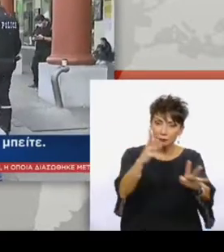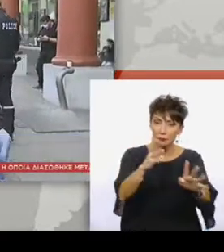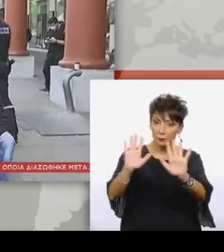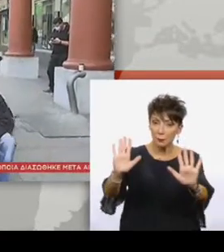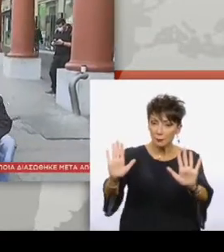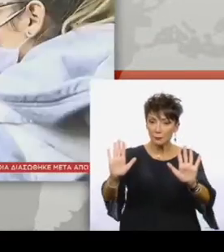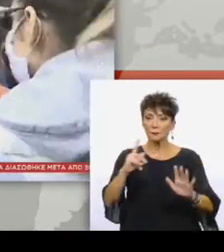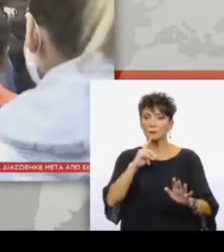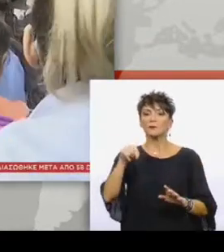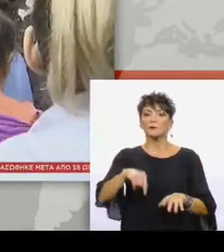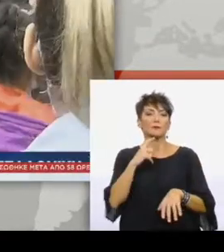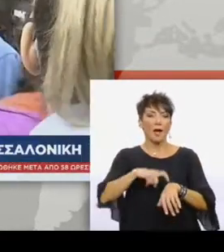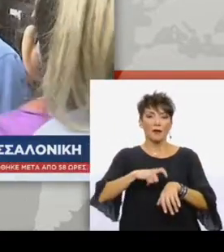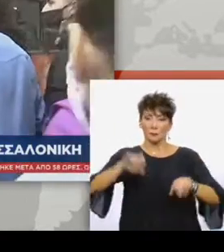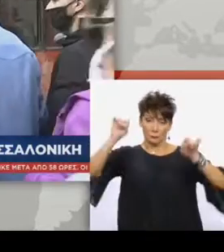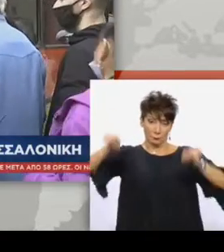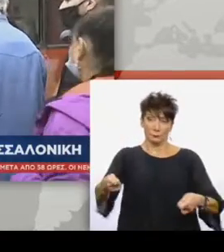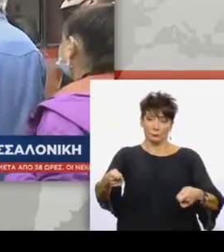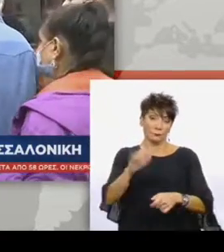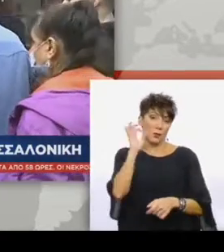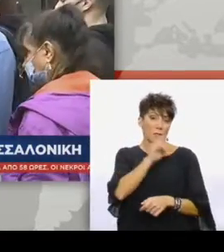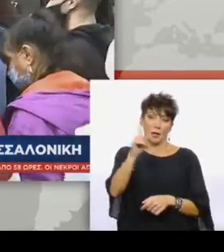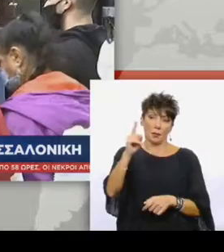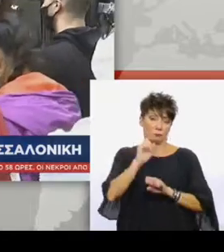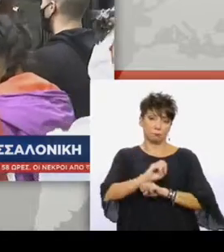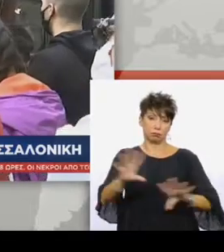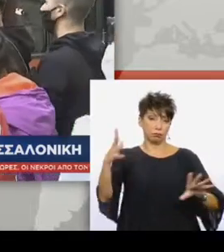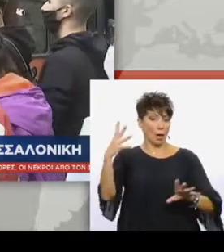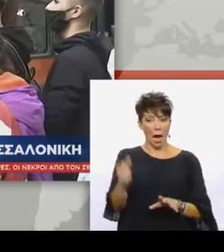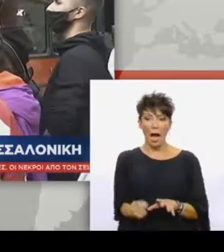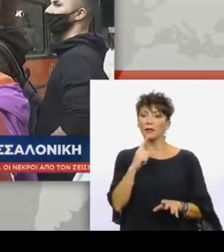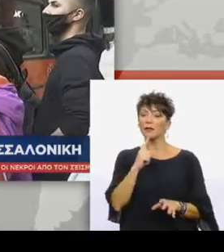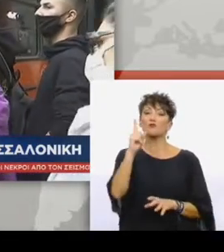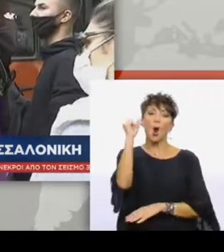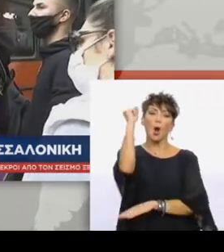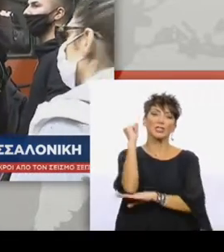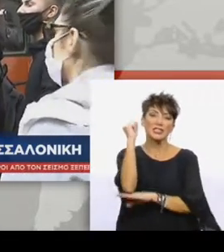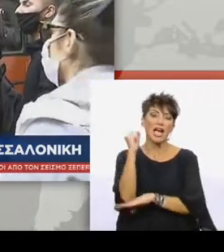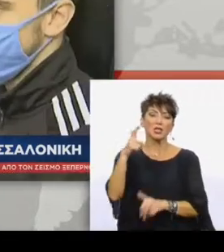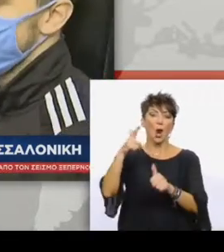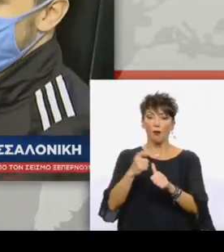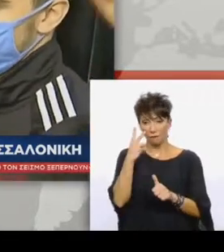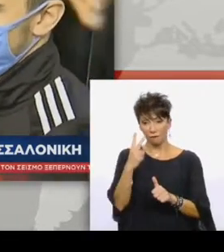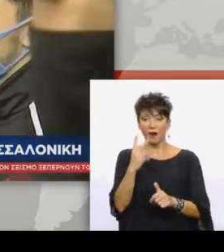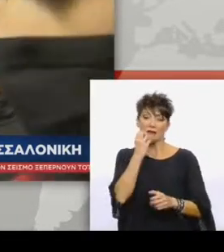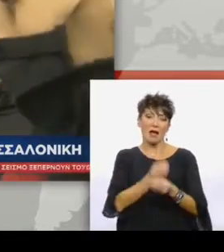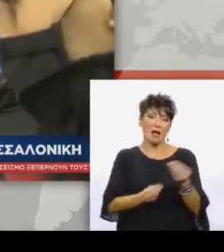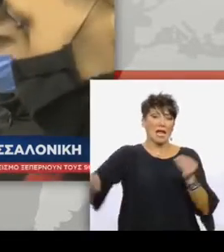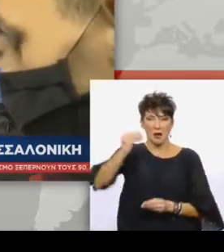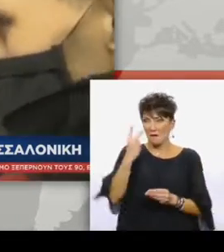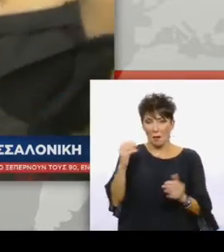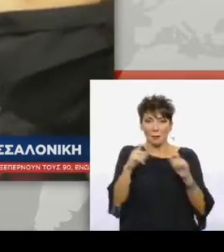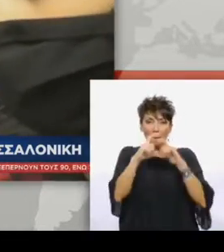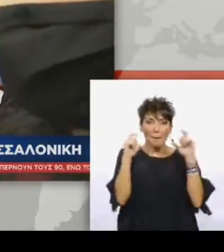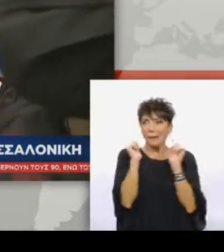Την ώρα που η νέα καραντίνα στη Θεσσαλονίκη γινόταν γνωστή, η κατάσταση σε στάσεις και η λεωφορία ήταν αυτή. Είναι λίγο ξήμερο αφράμε